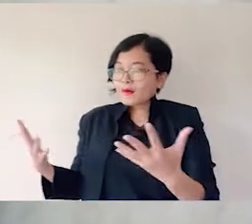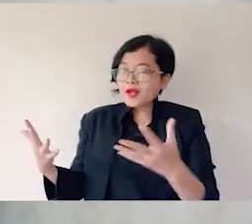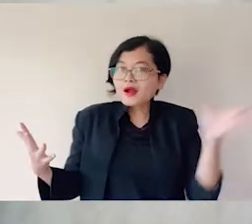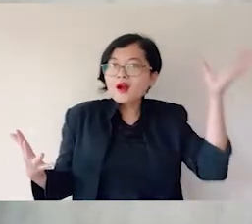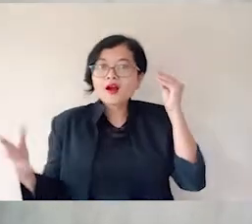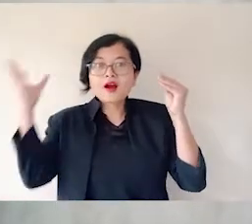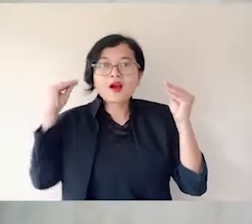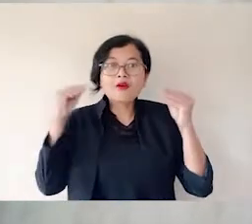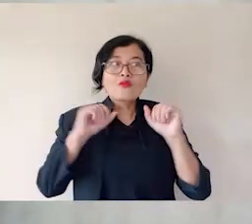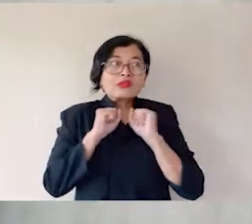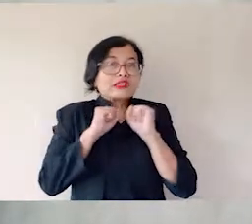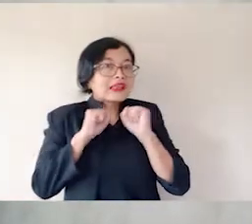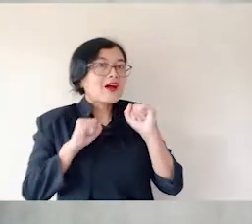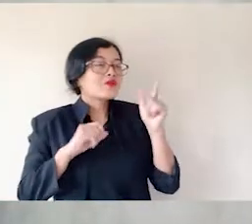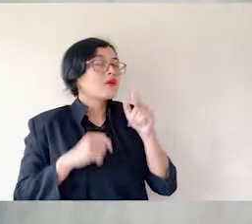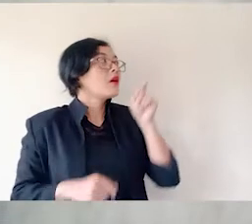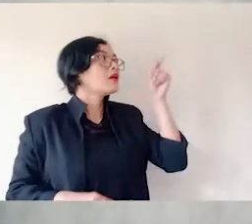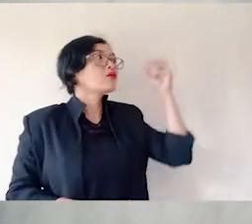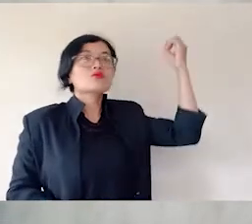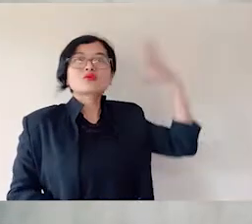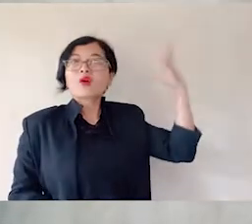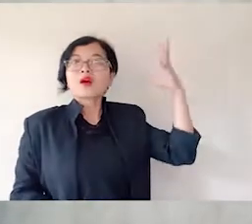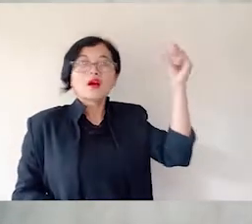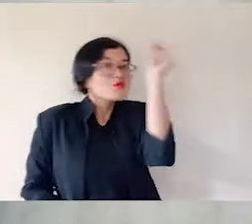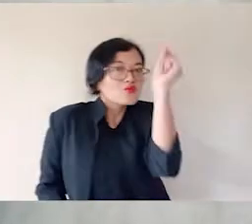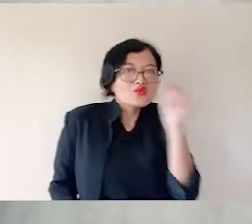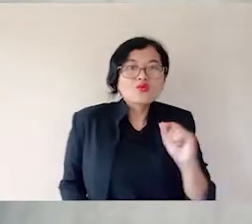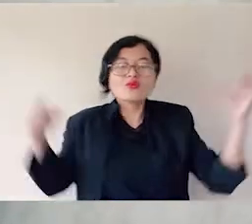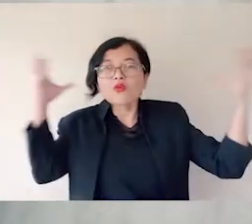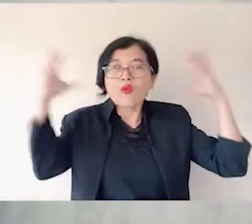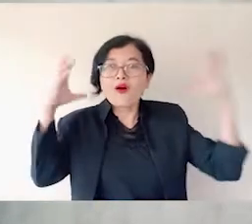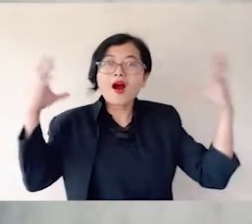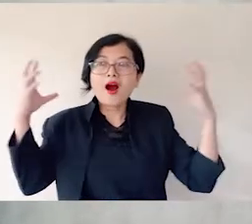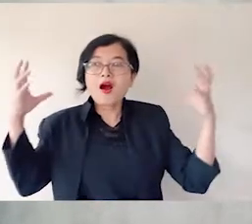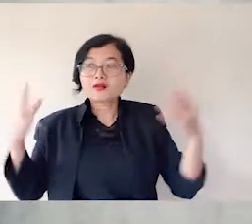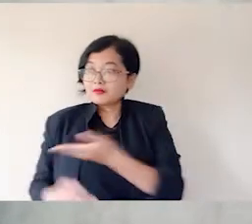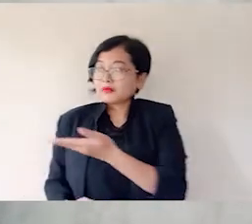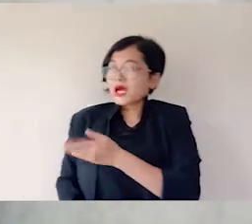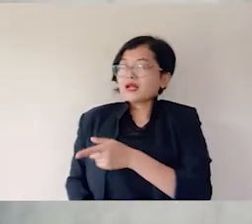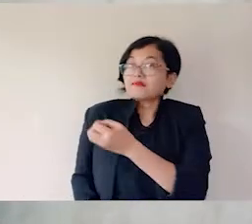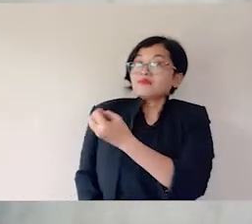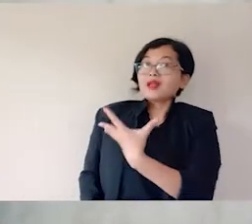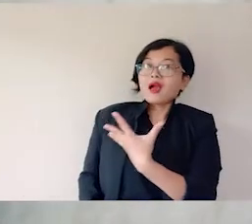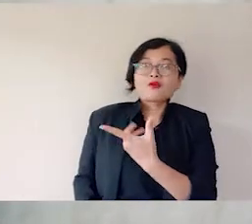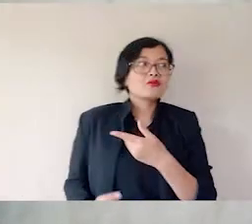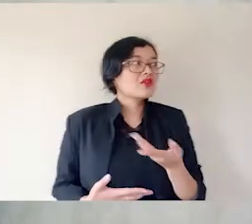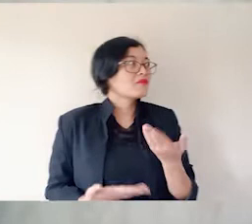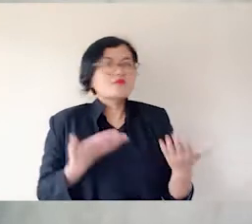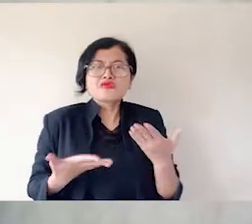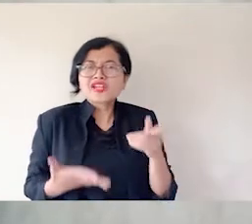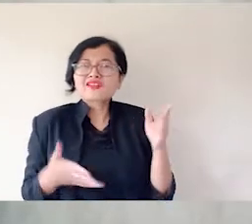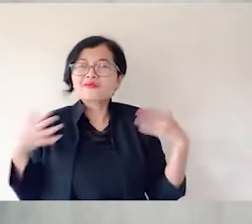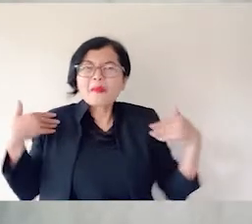berkata. Bahwa itu bunyi guntur. Ada pula yang berkata, seorang malaikat telah berbicara